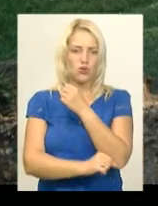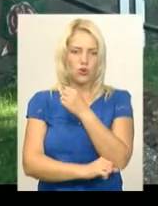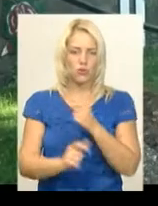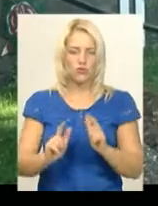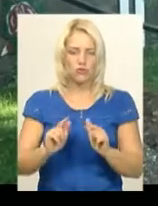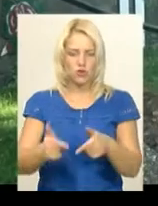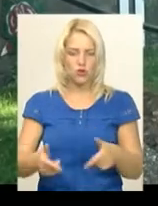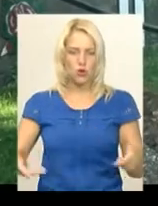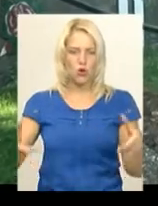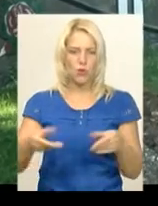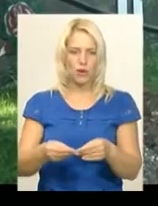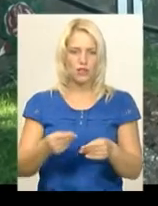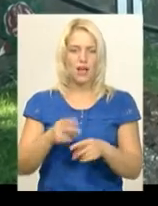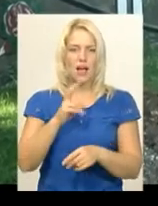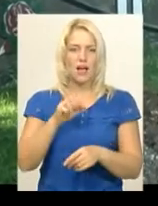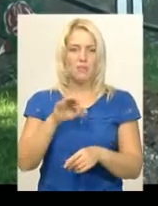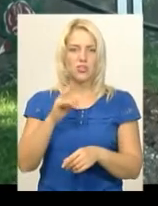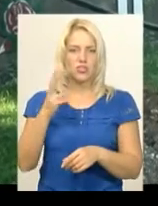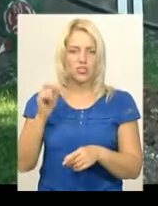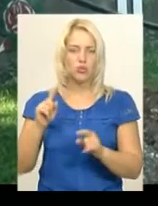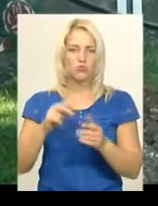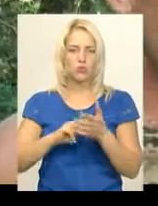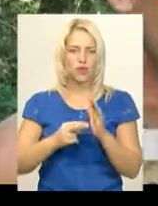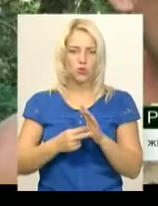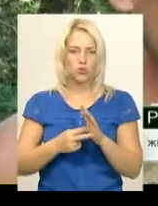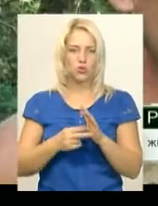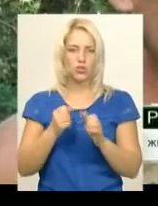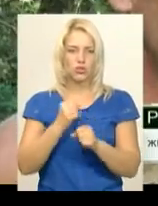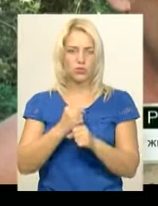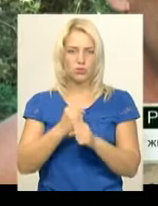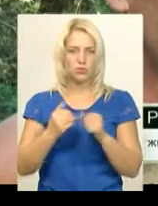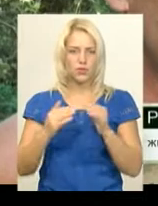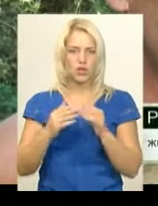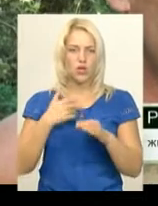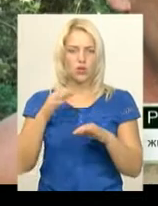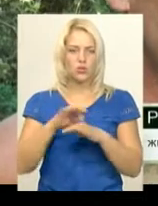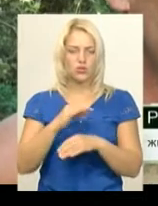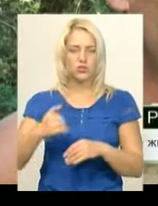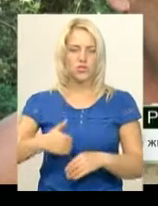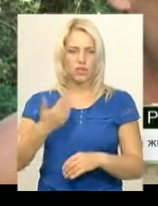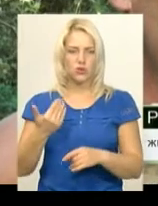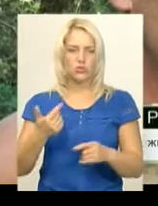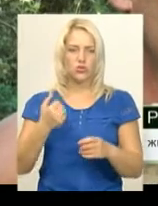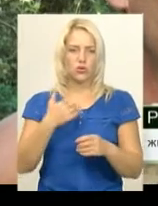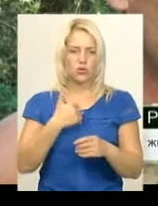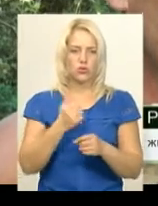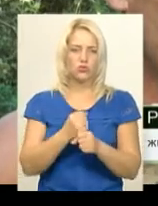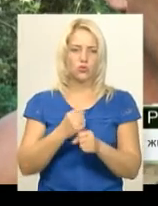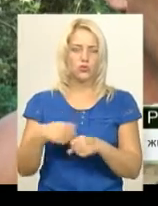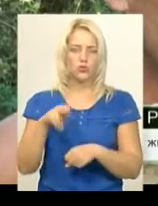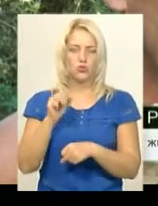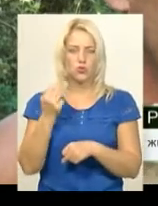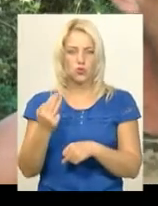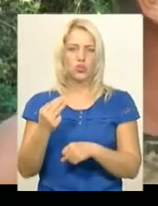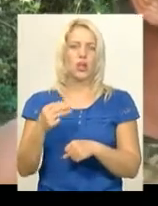кооперативу Камінщина, бо планує підводити воду до свого помешкання. Так, дружина захотіла, так я думаю, теж зробити душ, ванну якусь, щоб